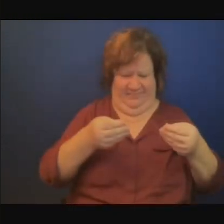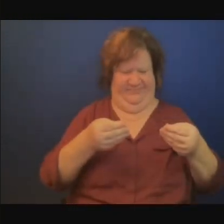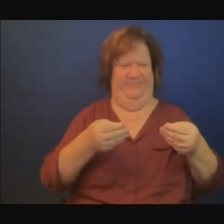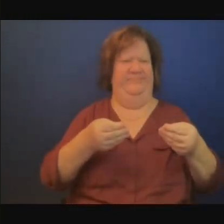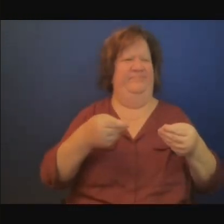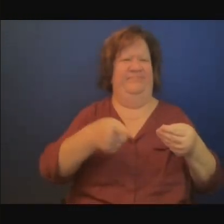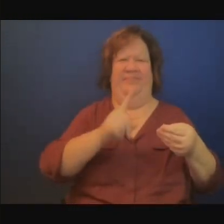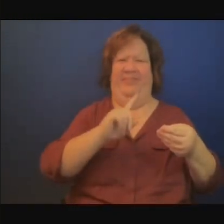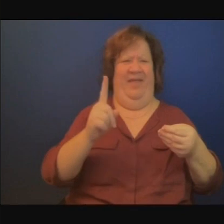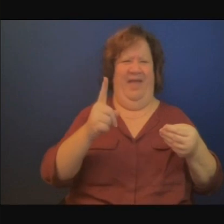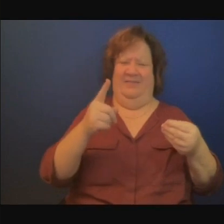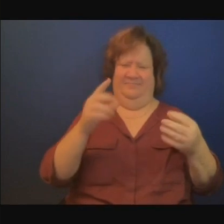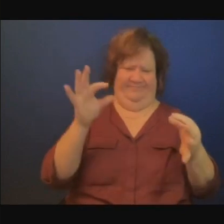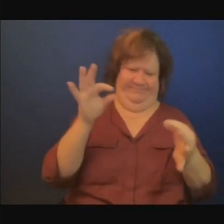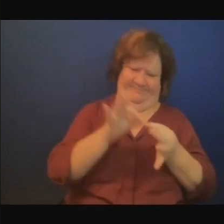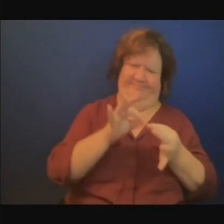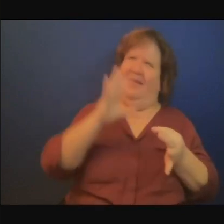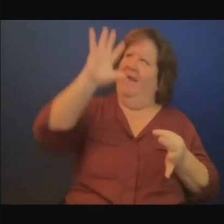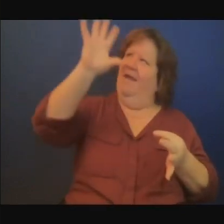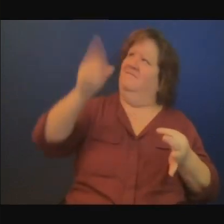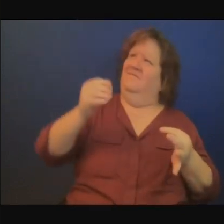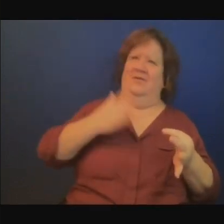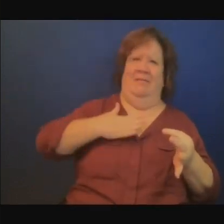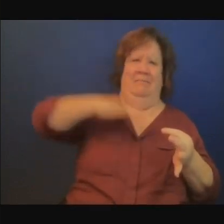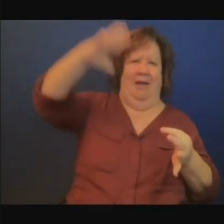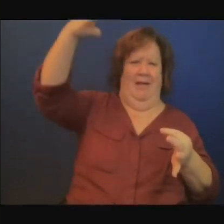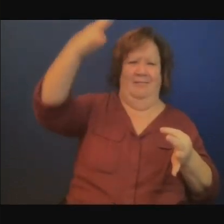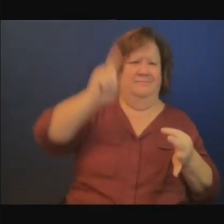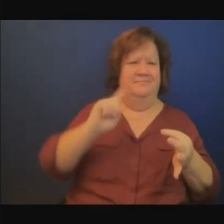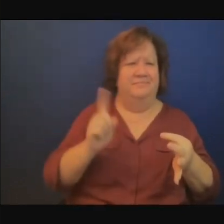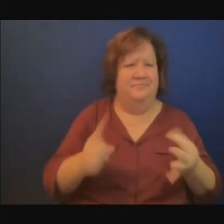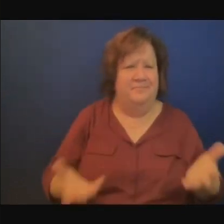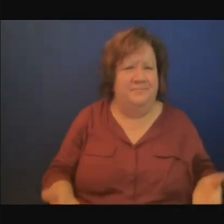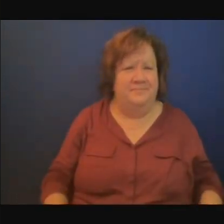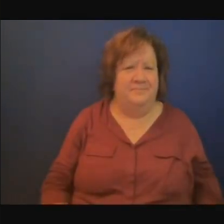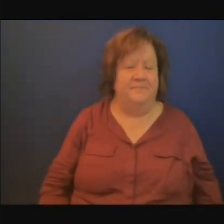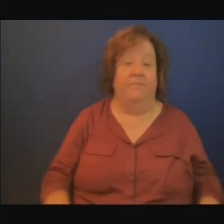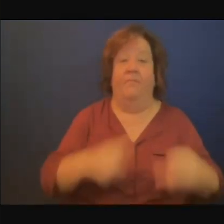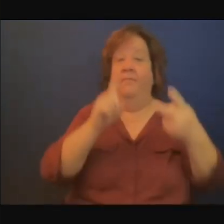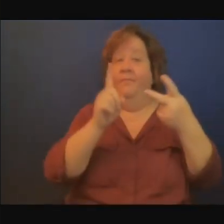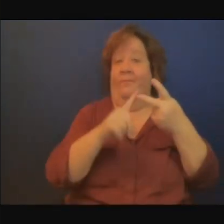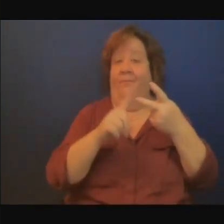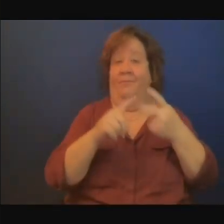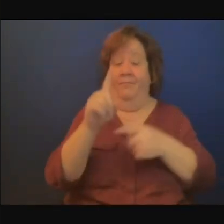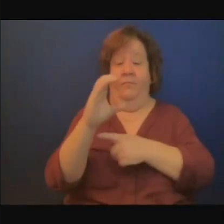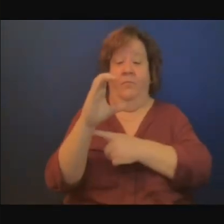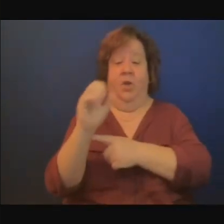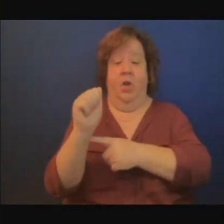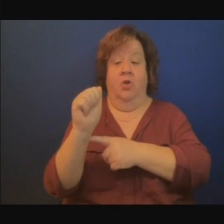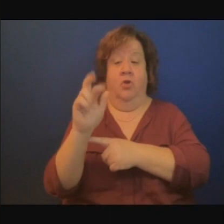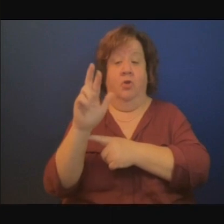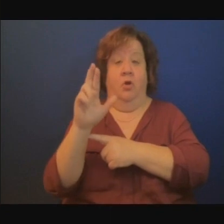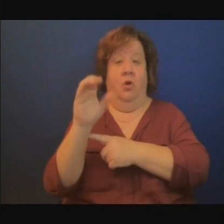se développer neutres en carbone je trouve que ce n pas réaliste on parle aussi de